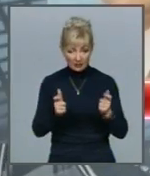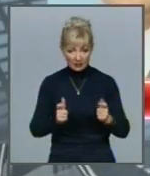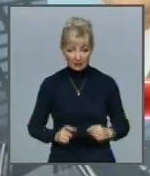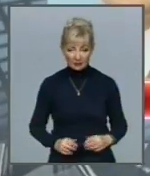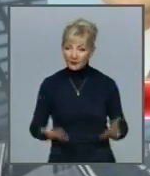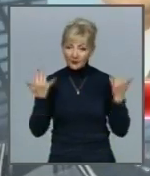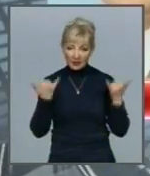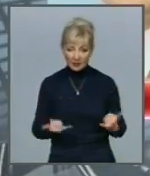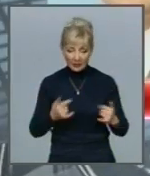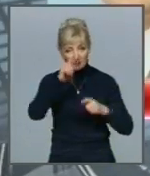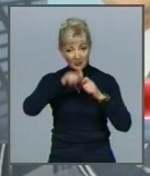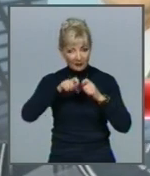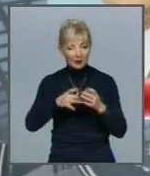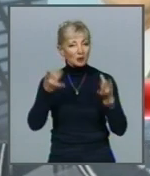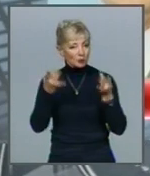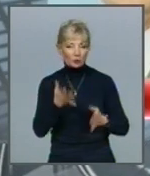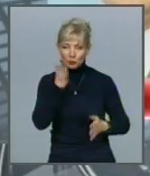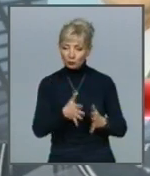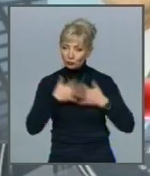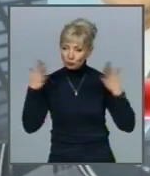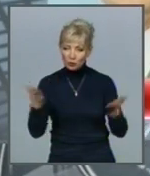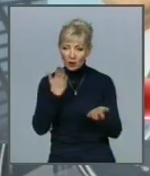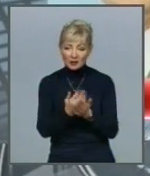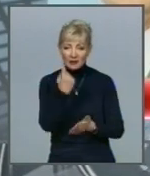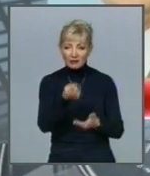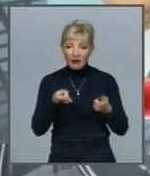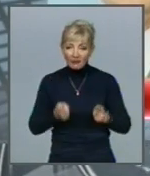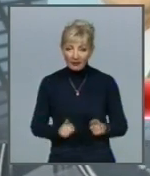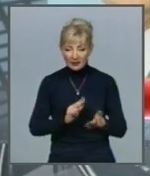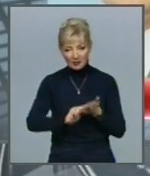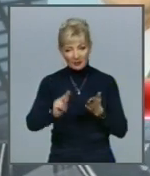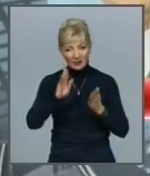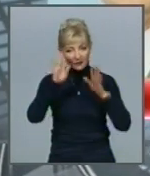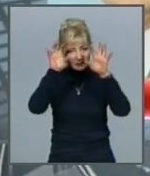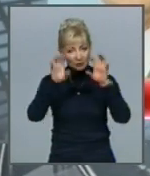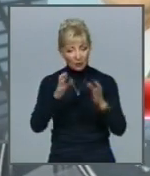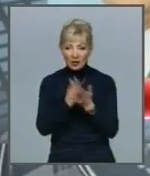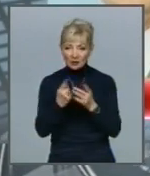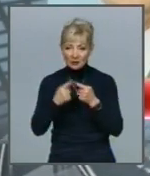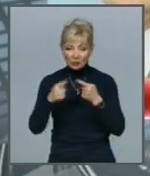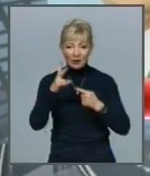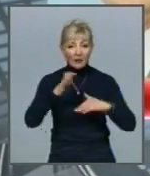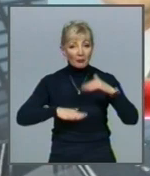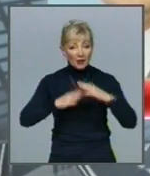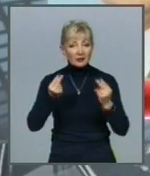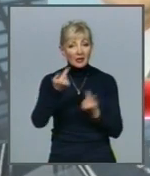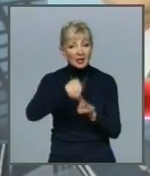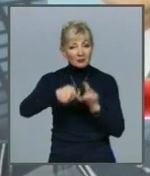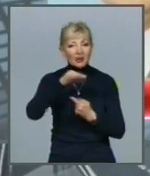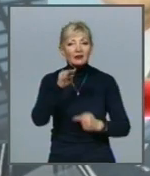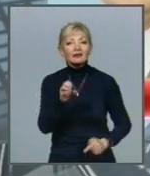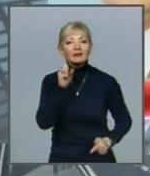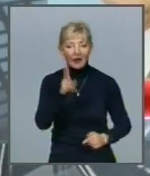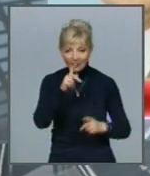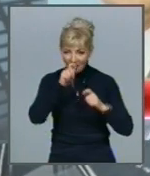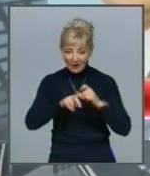Тепер перевірок просто стане більше. Є одна реальність, написана в законі. А є інша. На практиці бізнес і так перевіряють Не